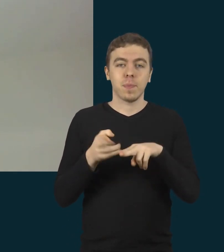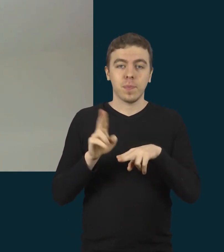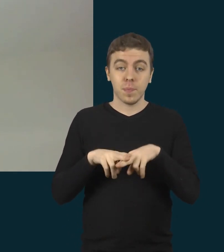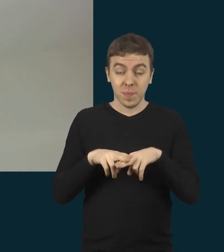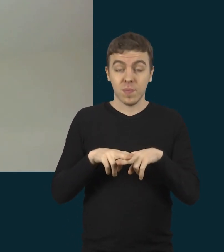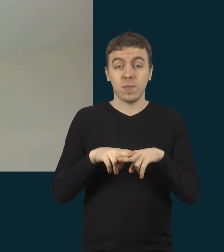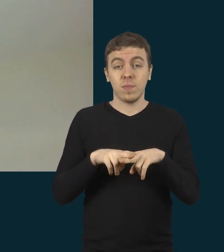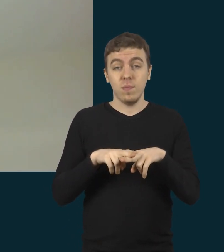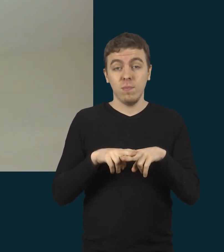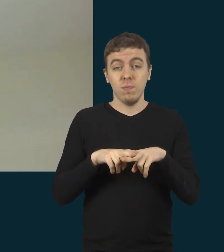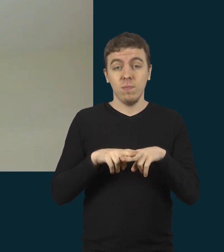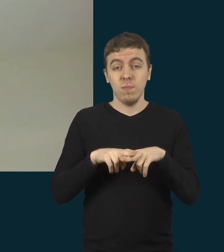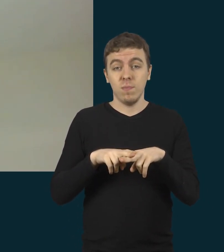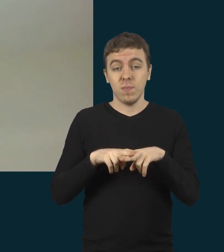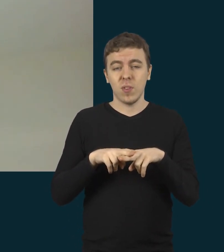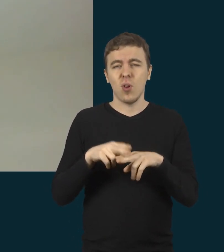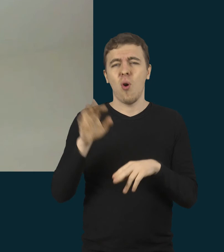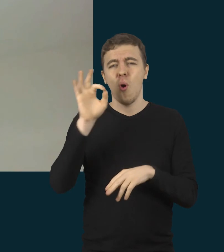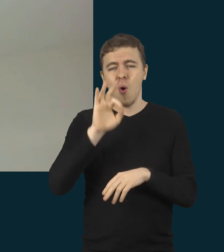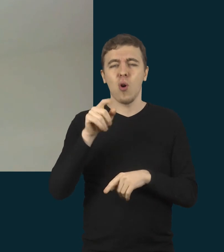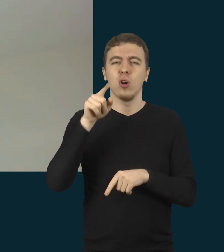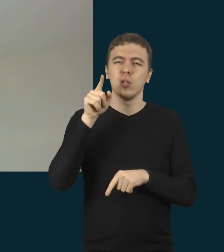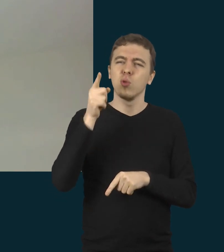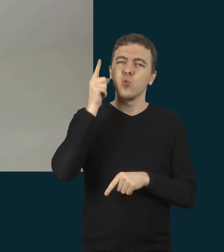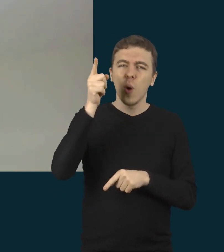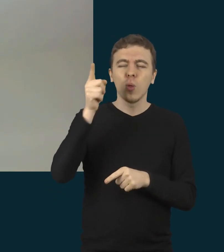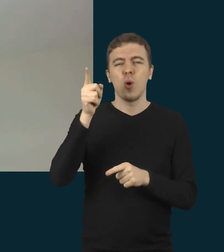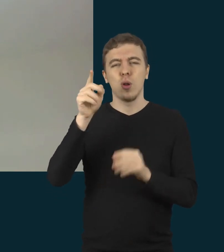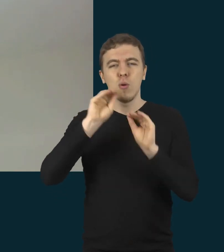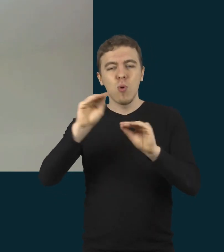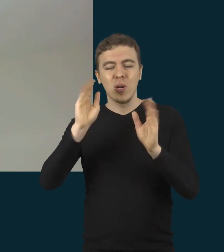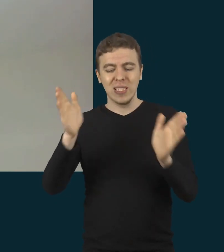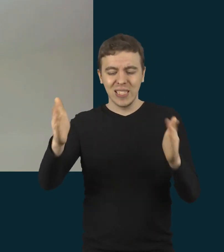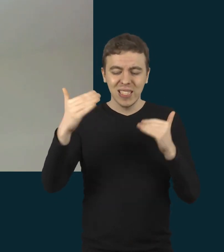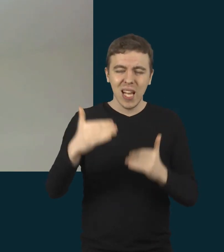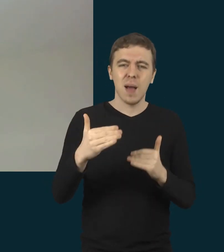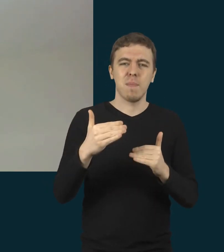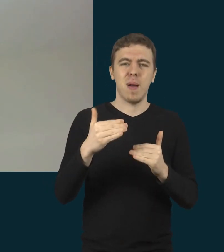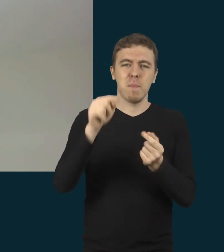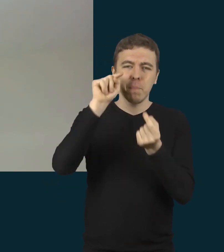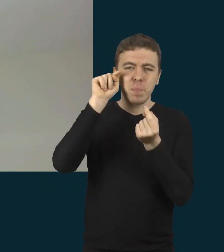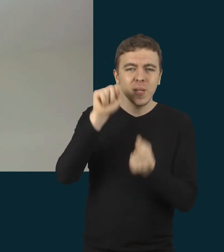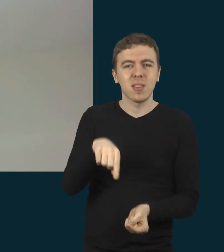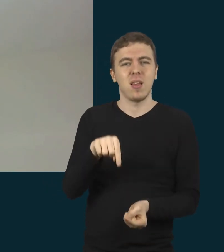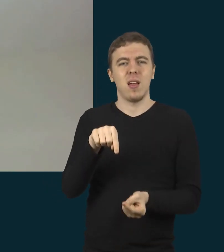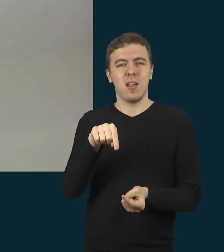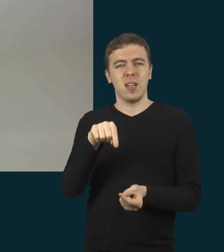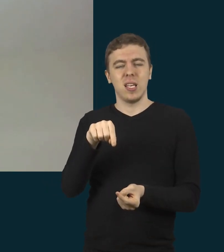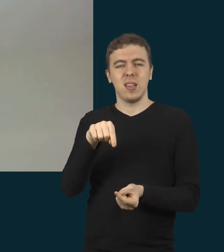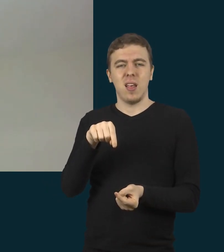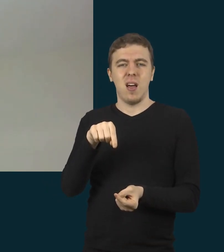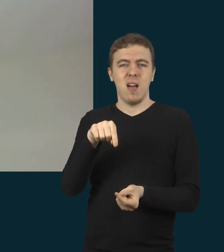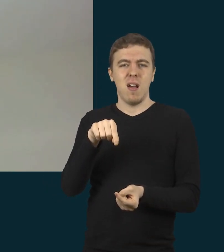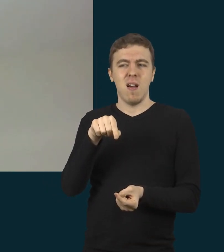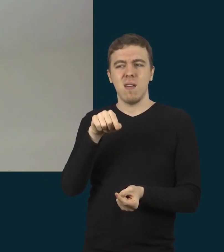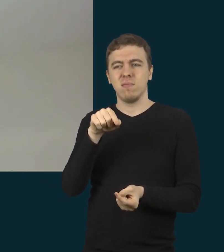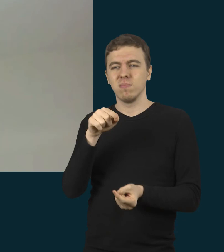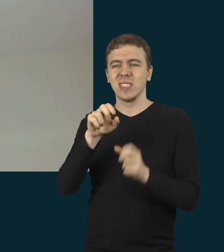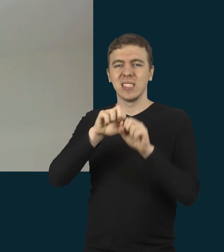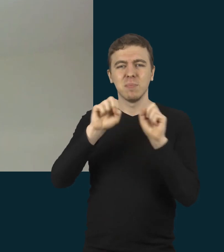nuo talinio mokymo sistema, skirta pritaikyta